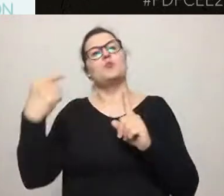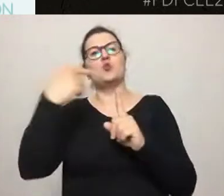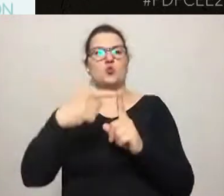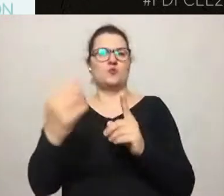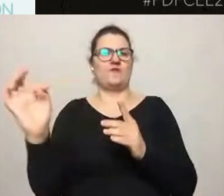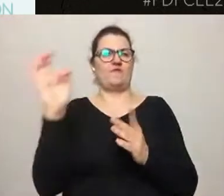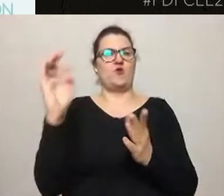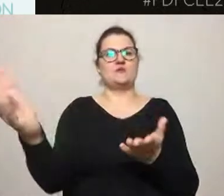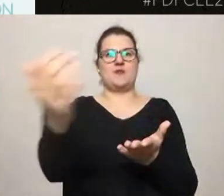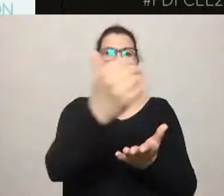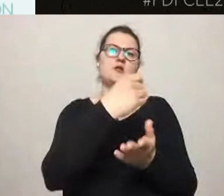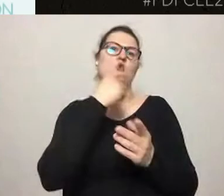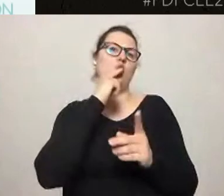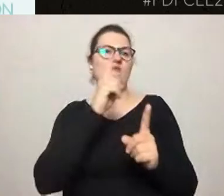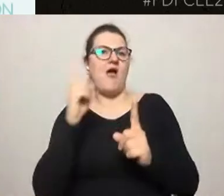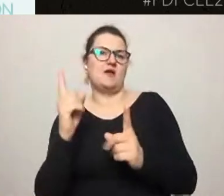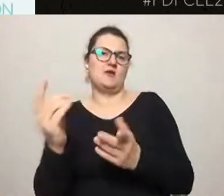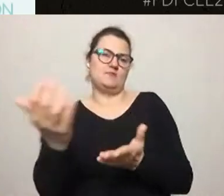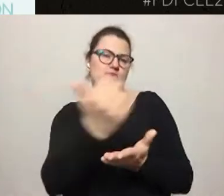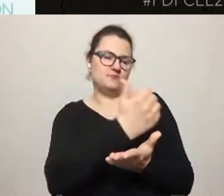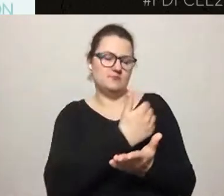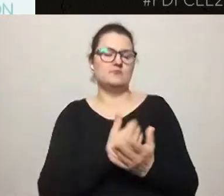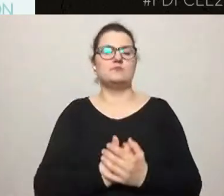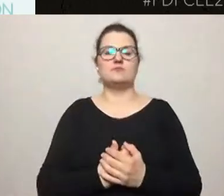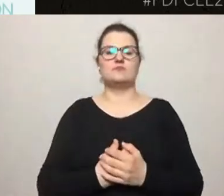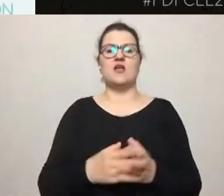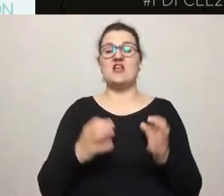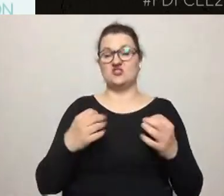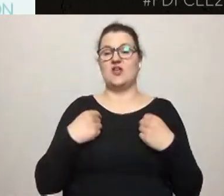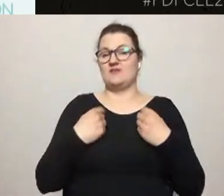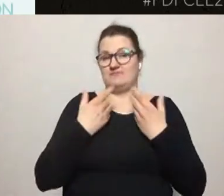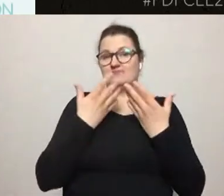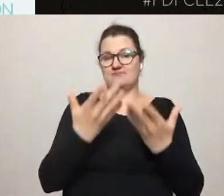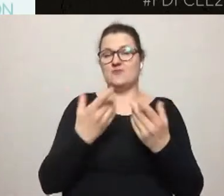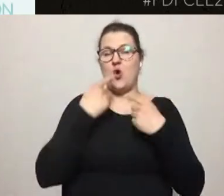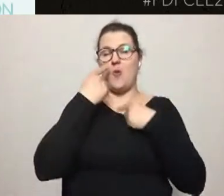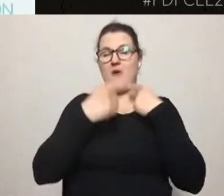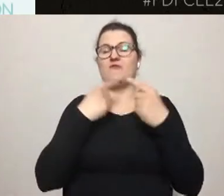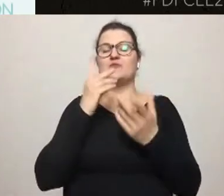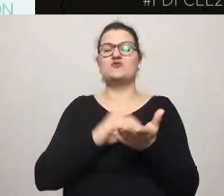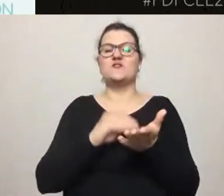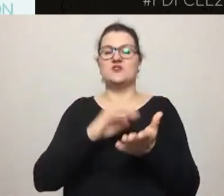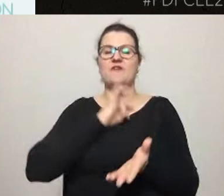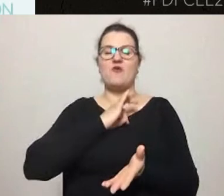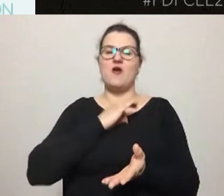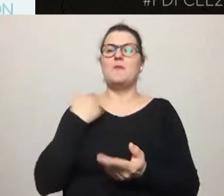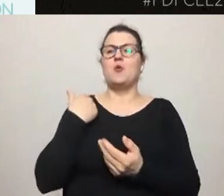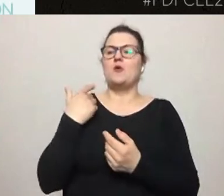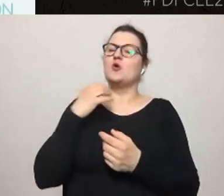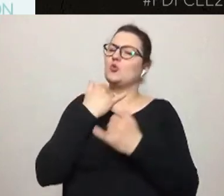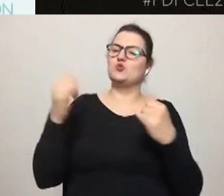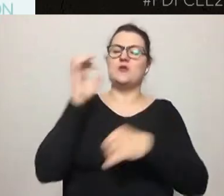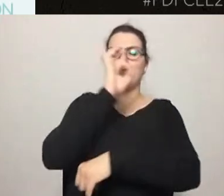I podzielę się dzisiaj doświadczeniami z jednej strony z różnych projektów i badawczych, i